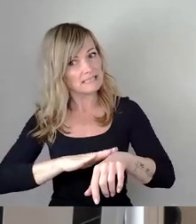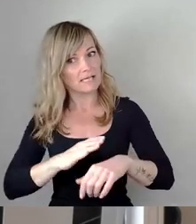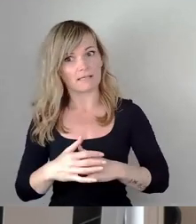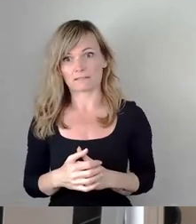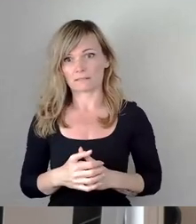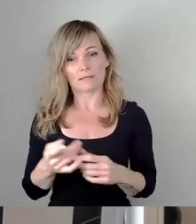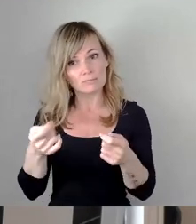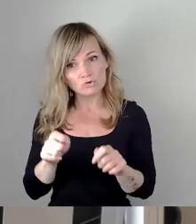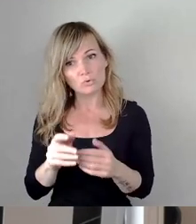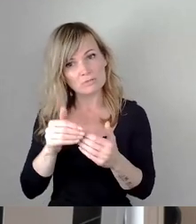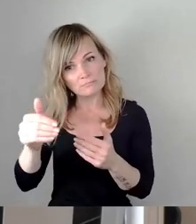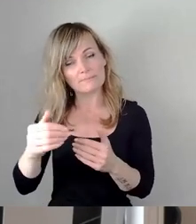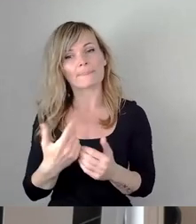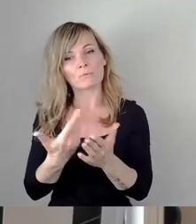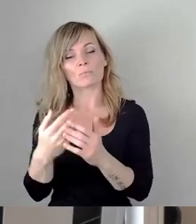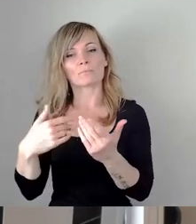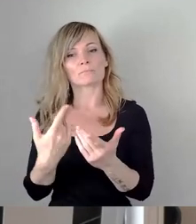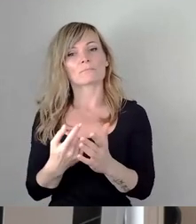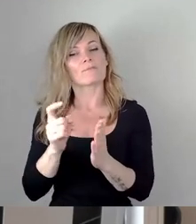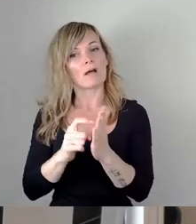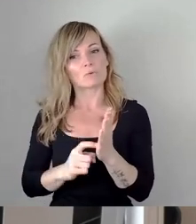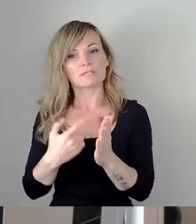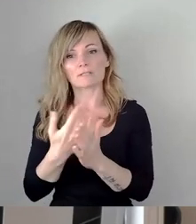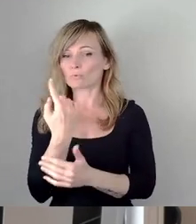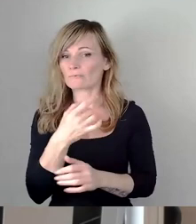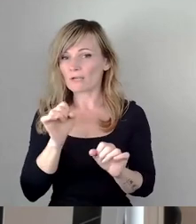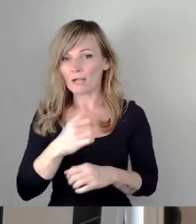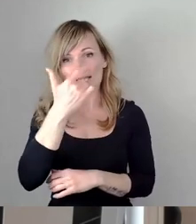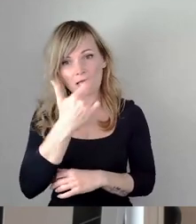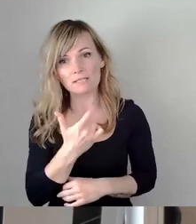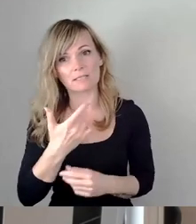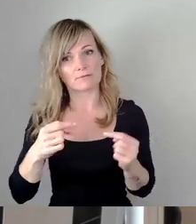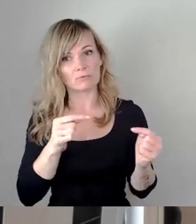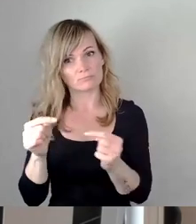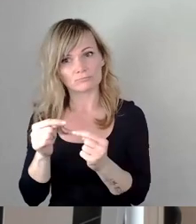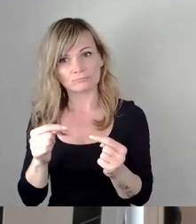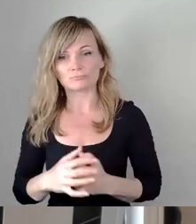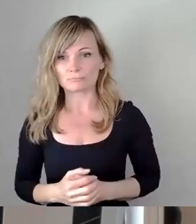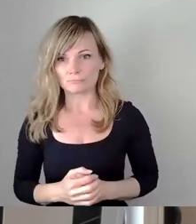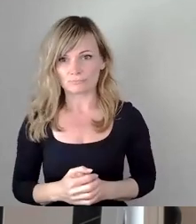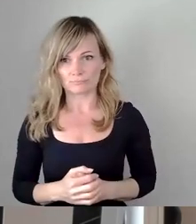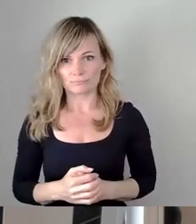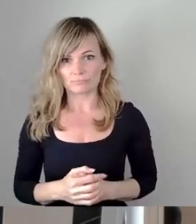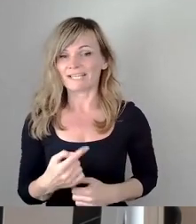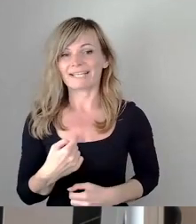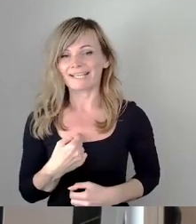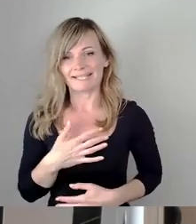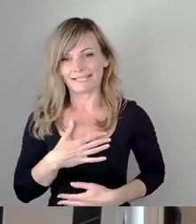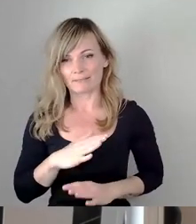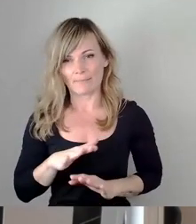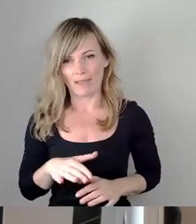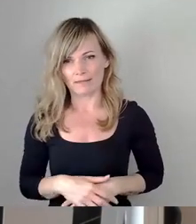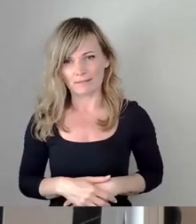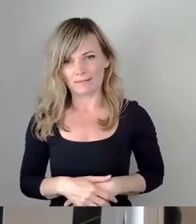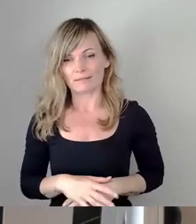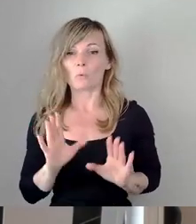erstmal Voraussetzungen, Voraussetzungen, dass ernsthaft darüber diskutiert wird. Ich nicht mehr, aber Sie haben, oder einige von